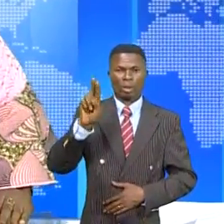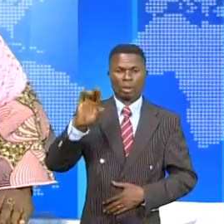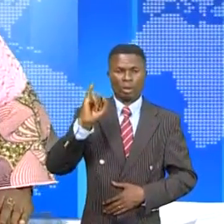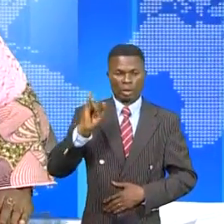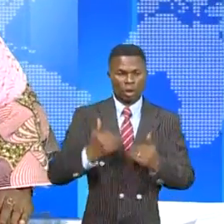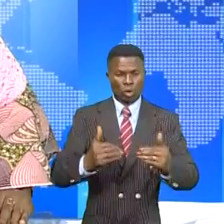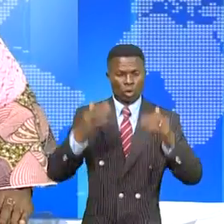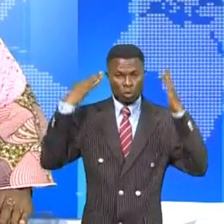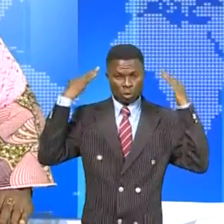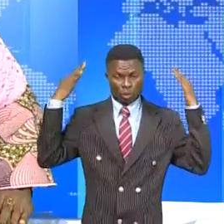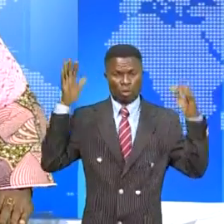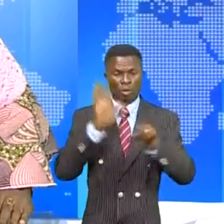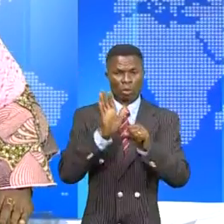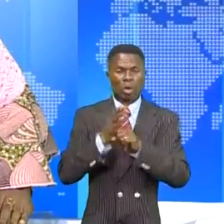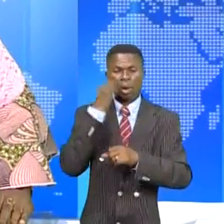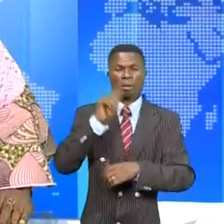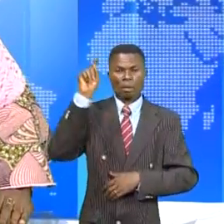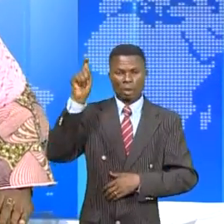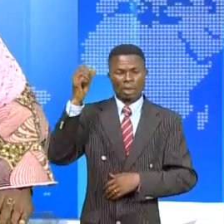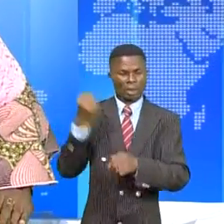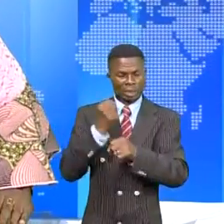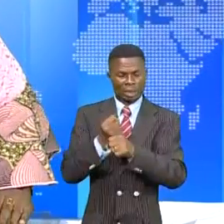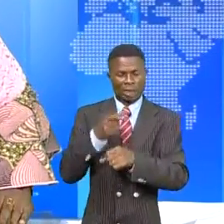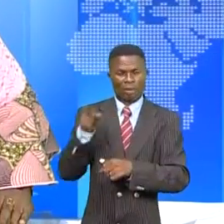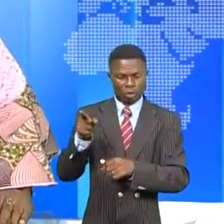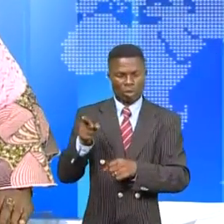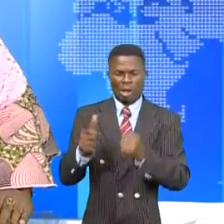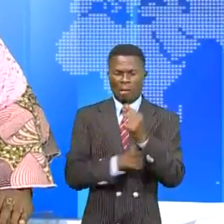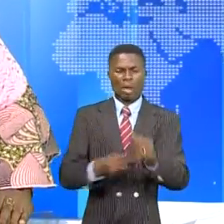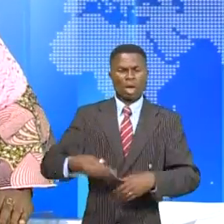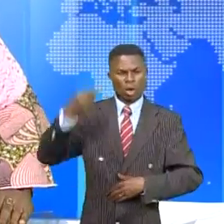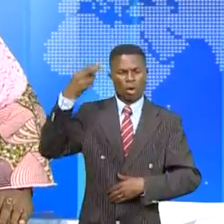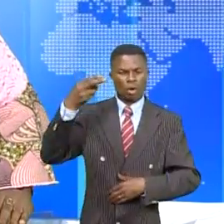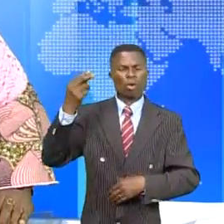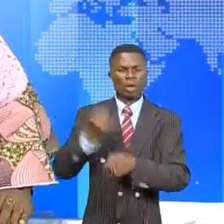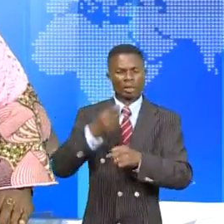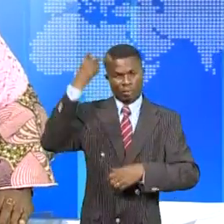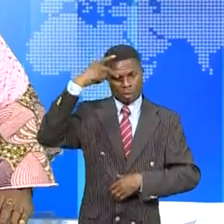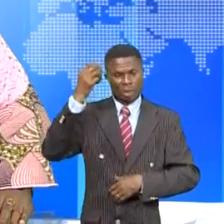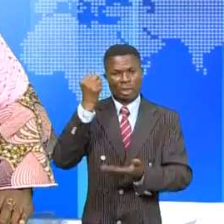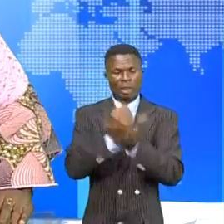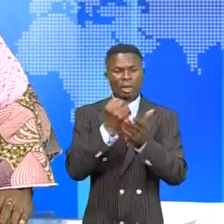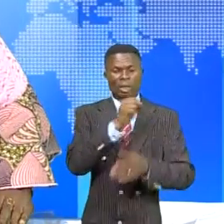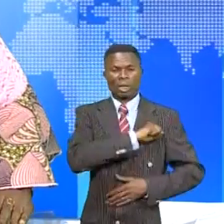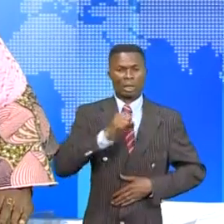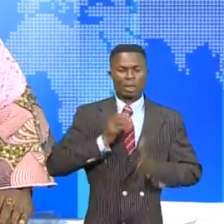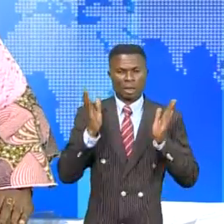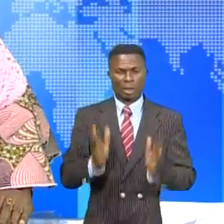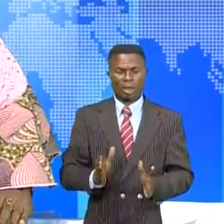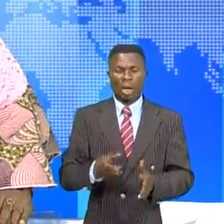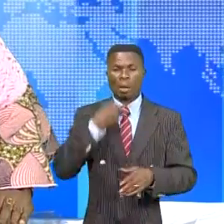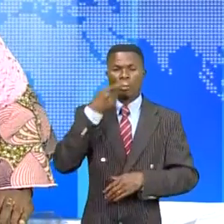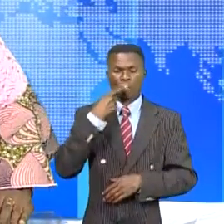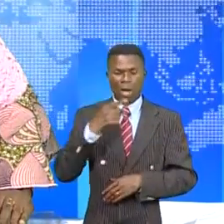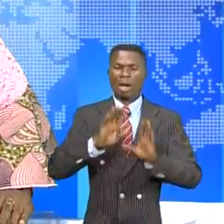à faire l'objet de plusieurs témoignages à l'endroit de cette grande personnalité politique. Le sénateur José Ndundo évoque